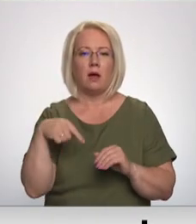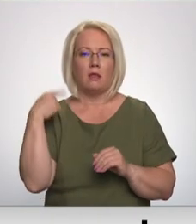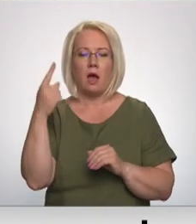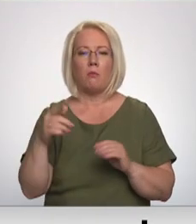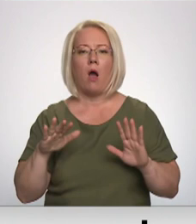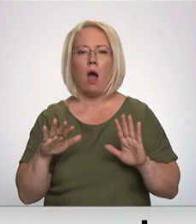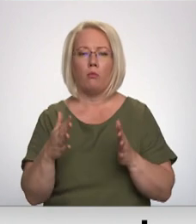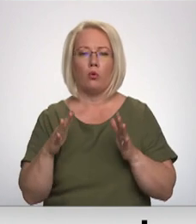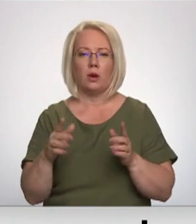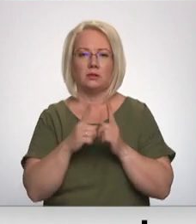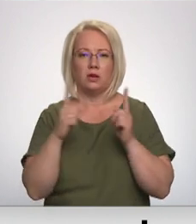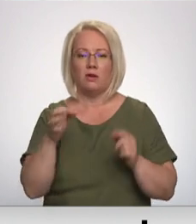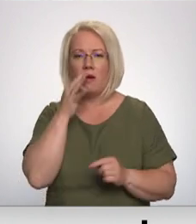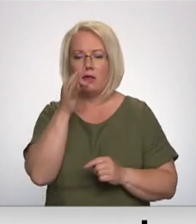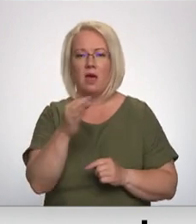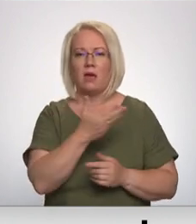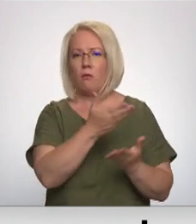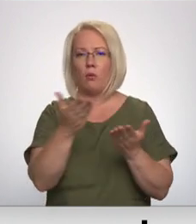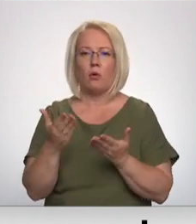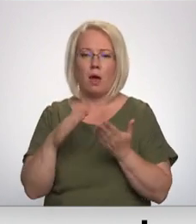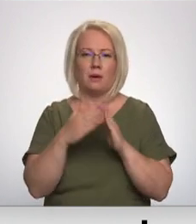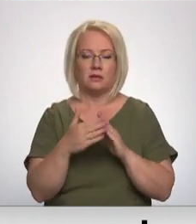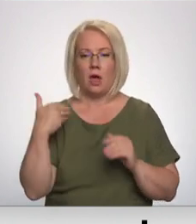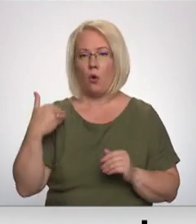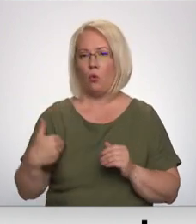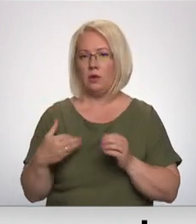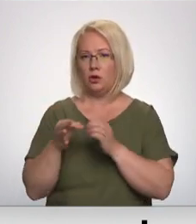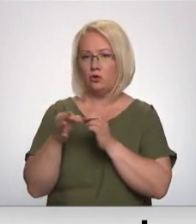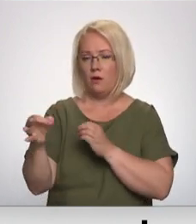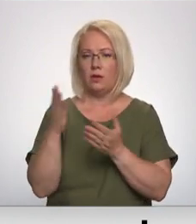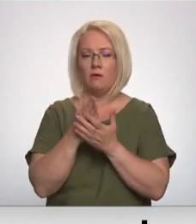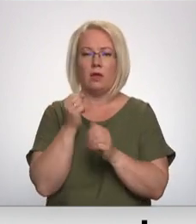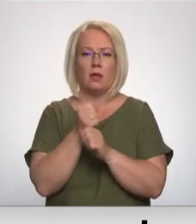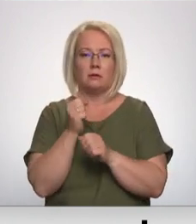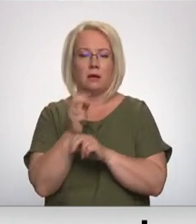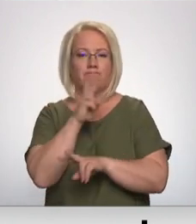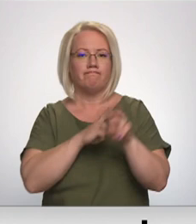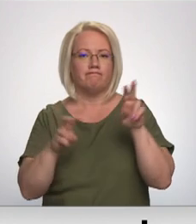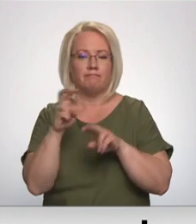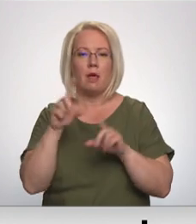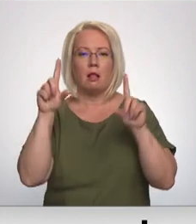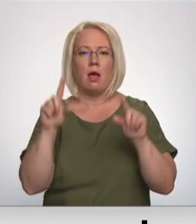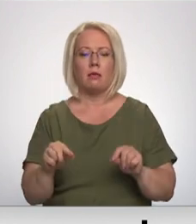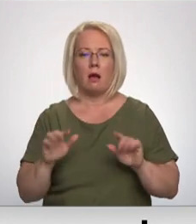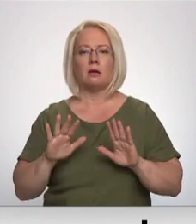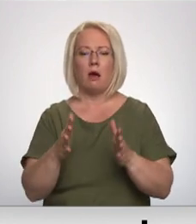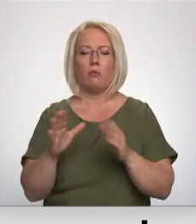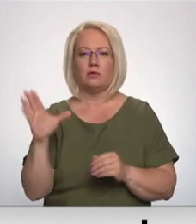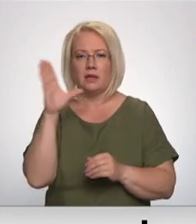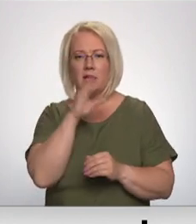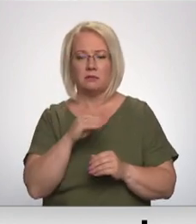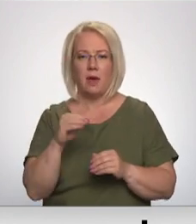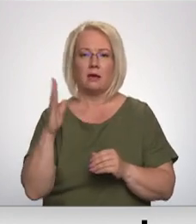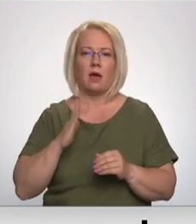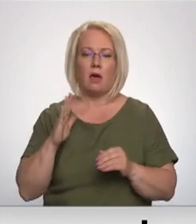sezonu var teikt tik vienā pašvaldībā. Kuldīgas novadā pašlaik notiek intensīvas darbs, lai meklētu lētākās apkursu iespējas gaidāmajam rudenim un ziemai.